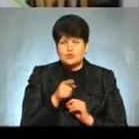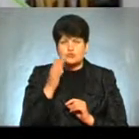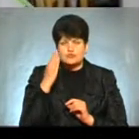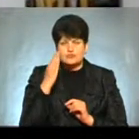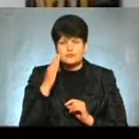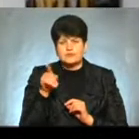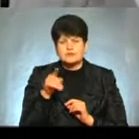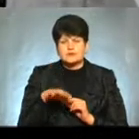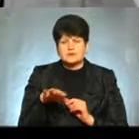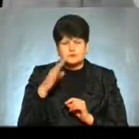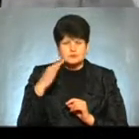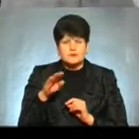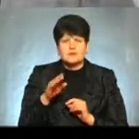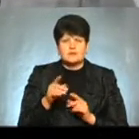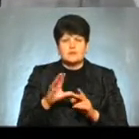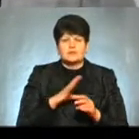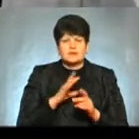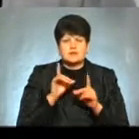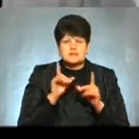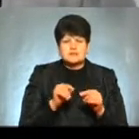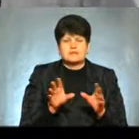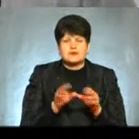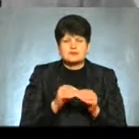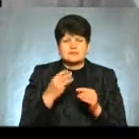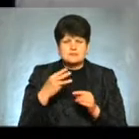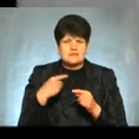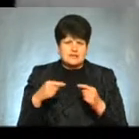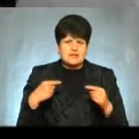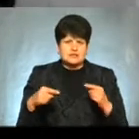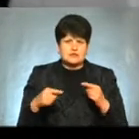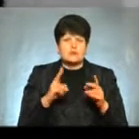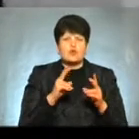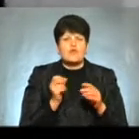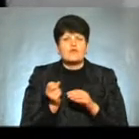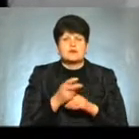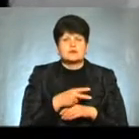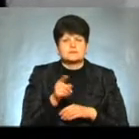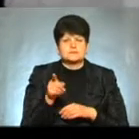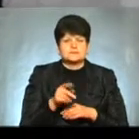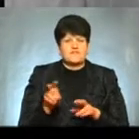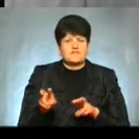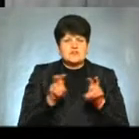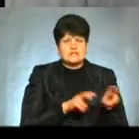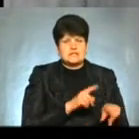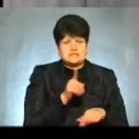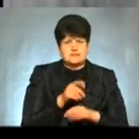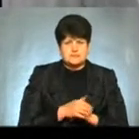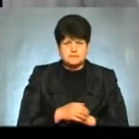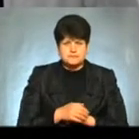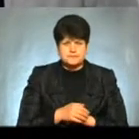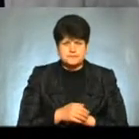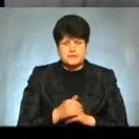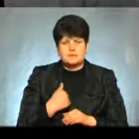лікар побував разом з 30-ма іншими ліквідаторами катастрофи і людьми, яких звідти виселили Ми